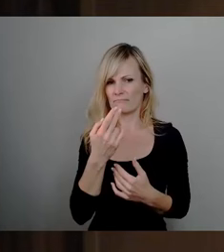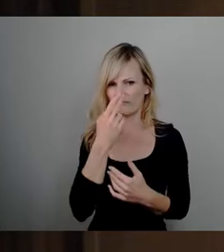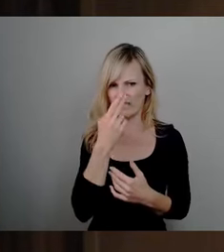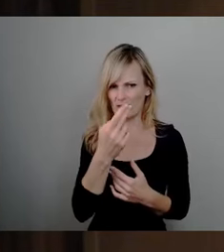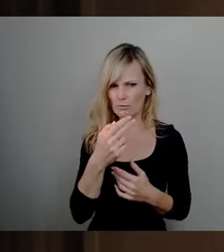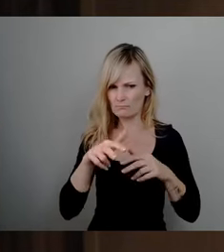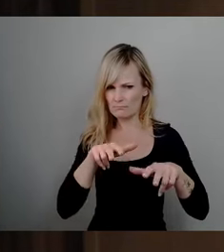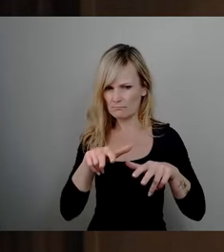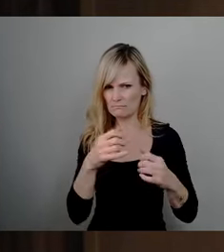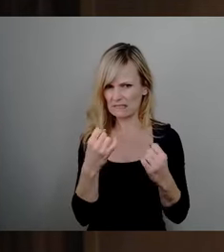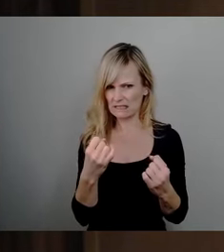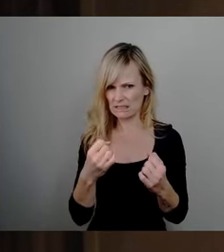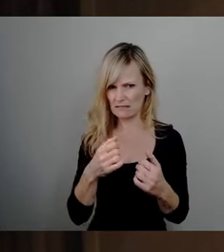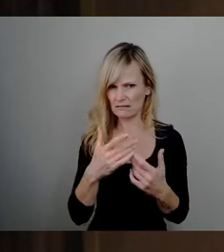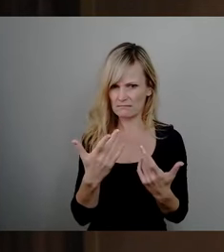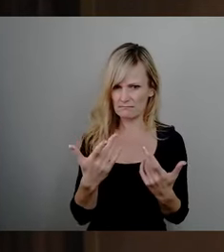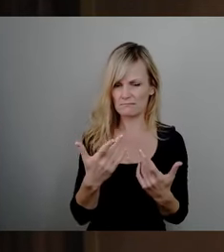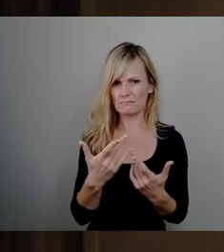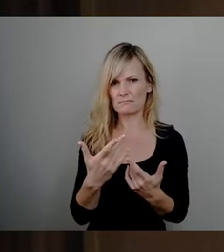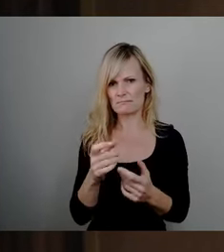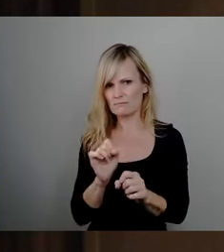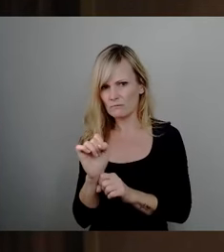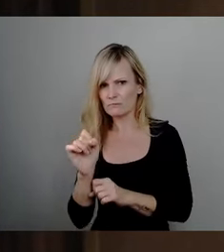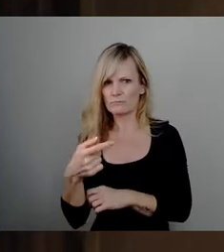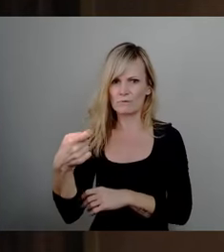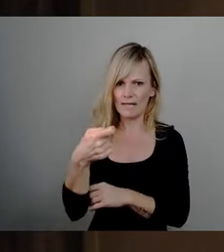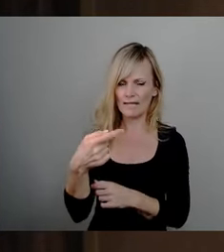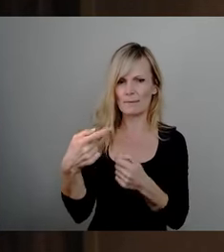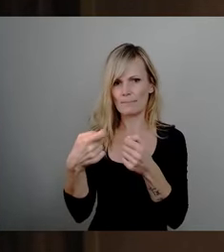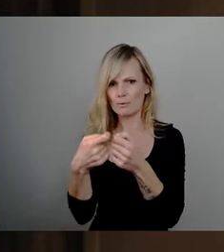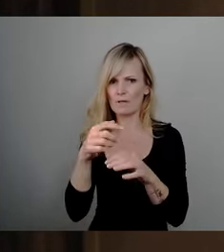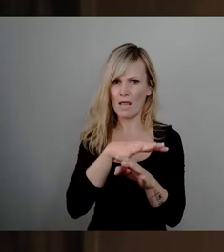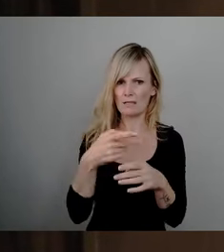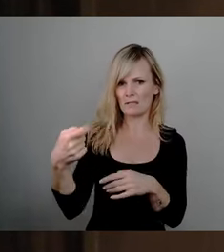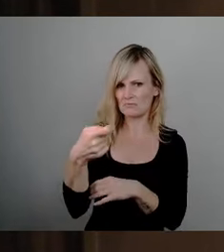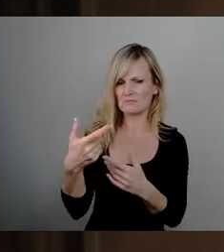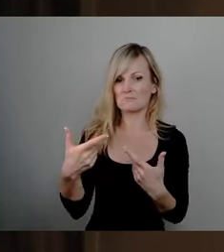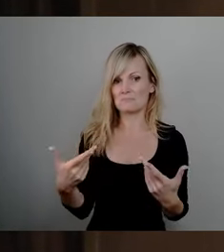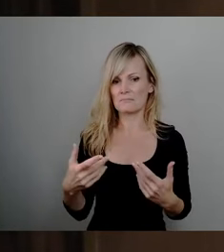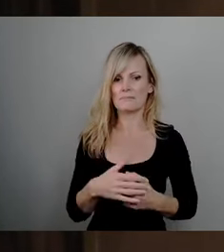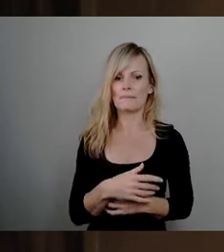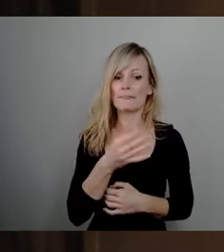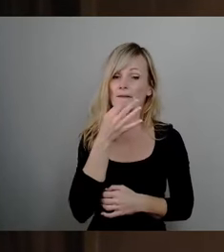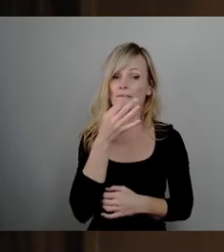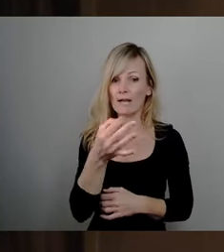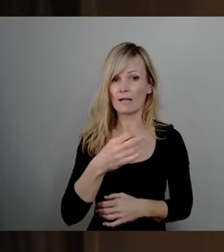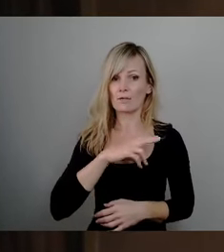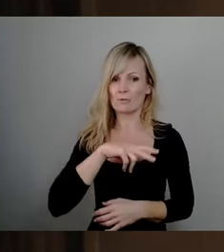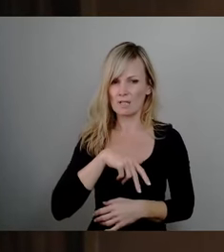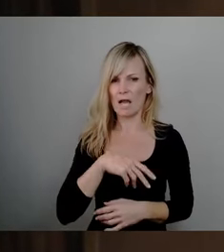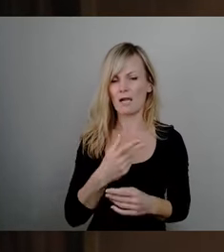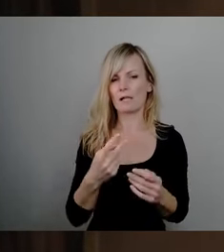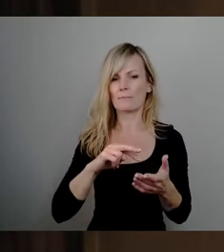Deshalb bitte ich um die Beantwortung der folgenden Fragen. Inwieweit ist der sozialpolitisch, wirtschaftspolitisch und